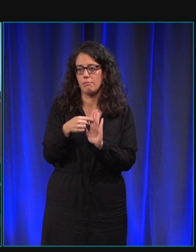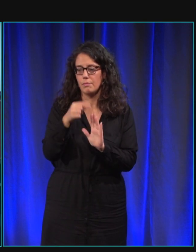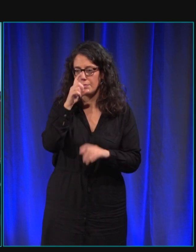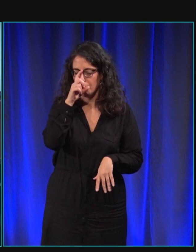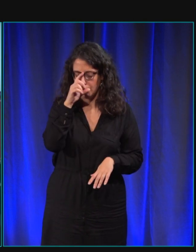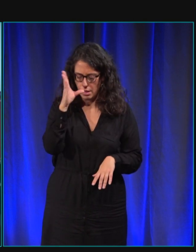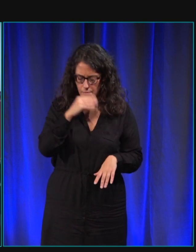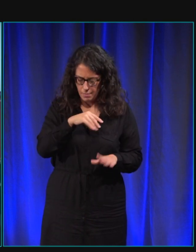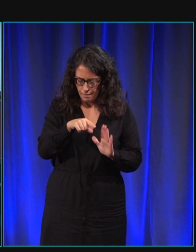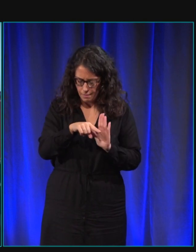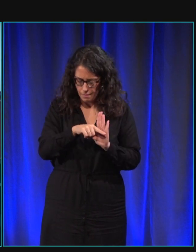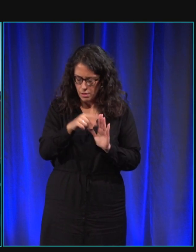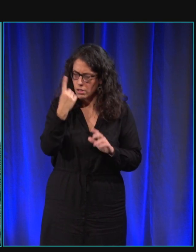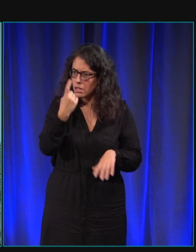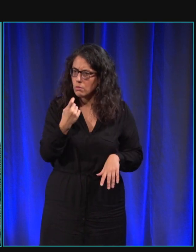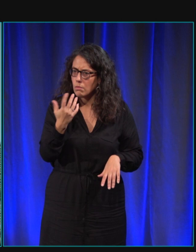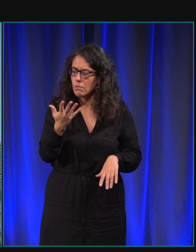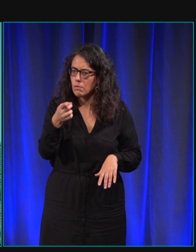je ne me souviens plus de la deuxième question